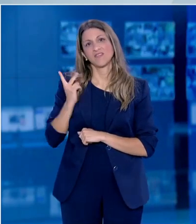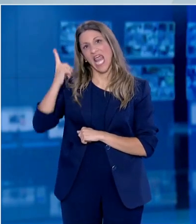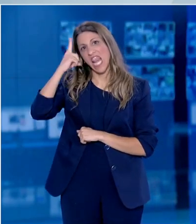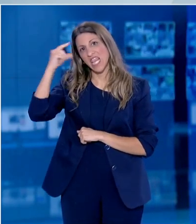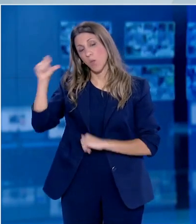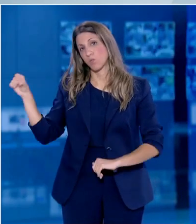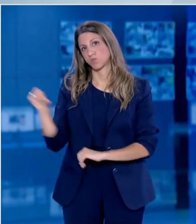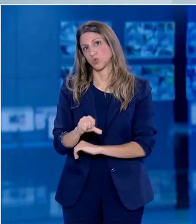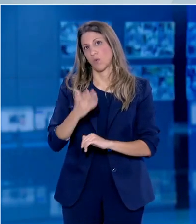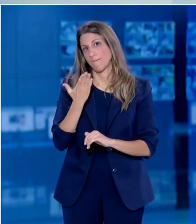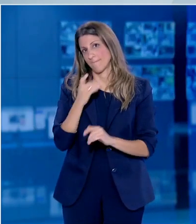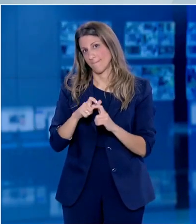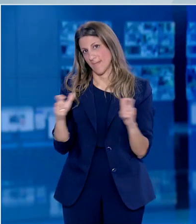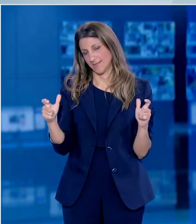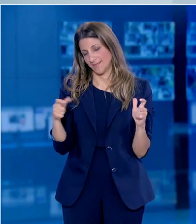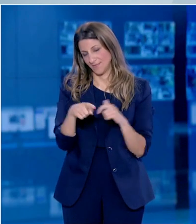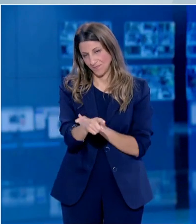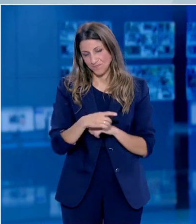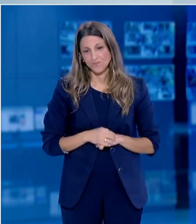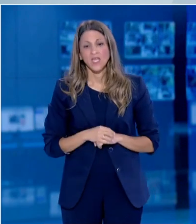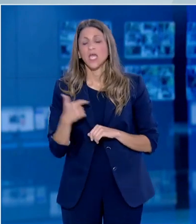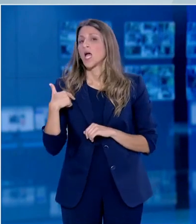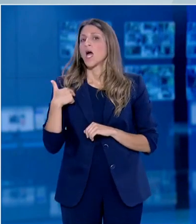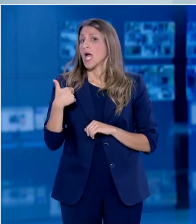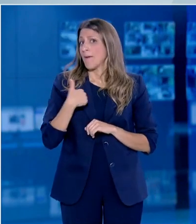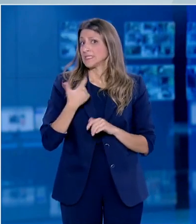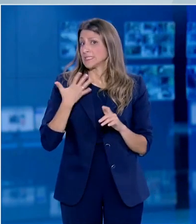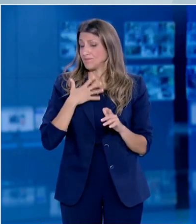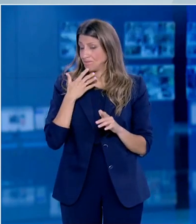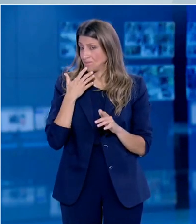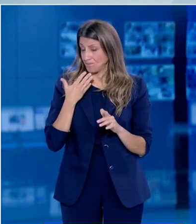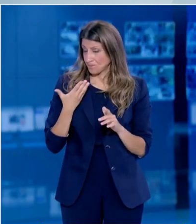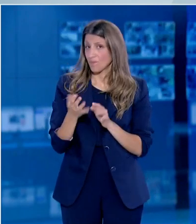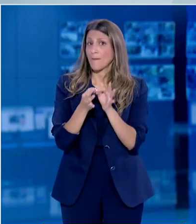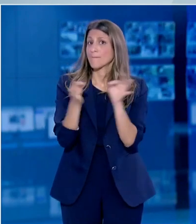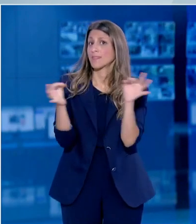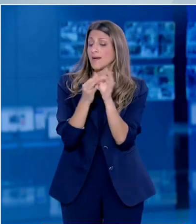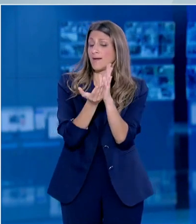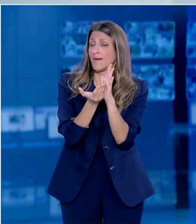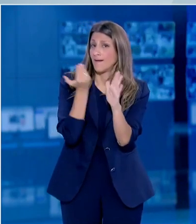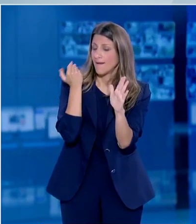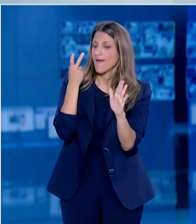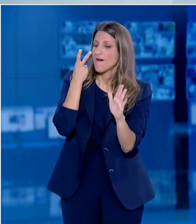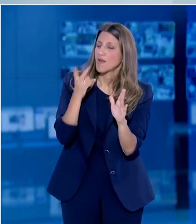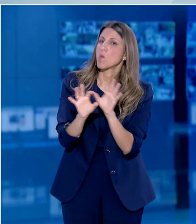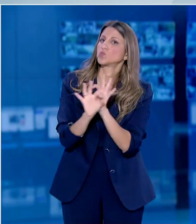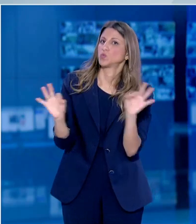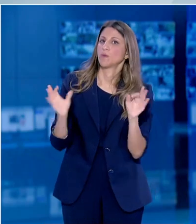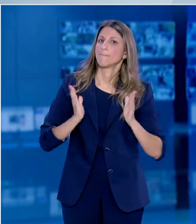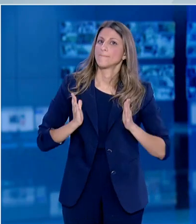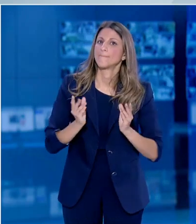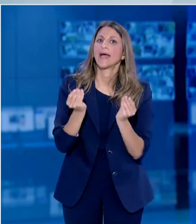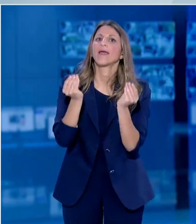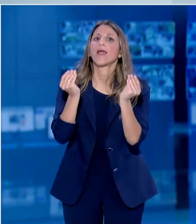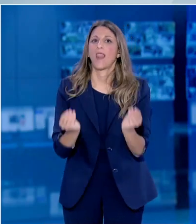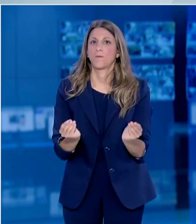Το δεύτερο κύμα της στρατηγικής μας, αυτό της άρσης των περιοριστικών μέτρων, προχωράει ομαλά και σταθερά. Τα